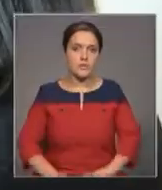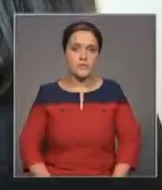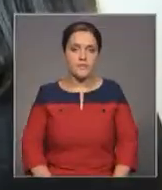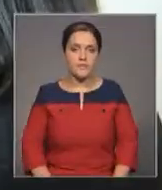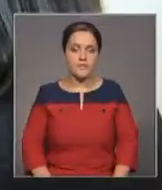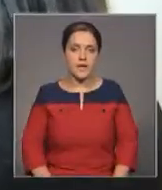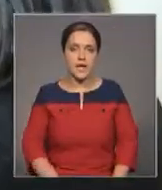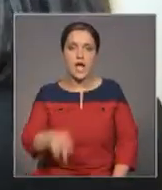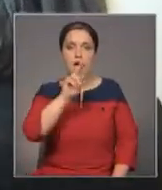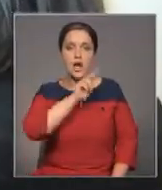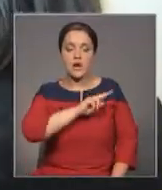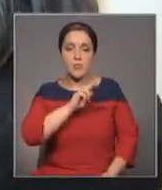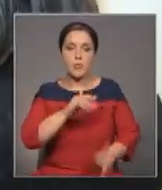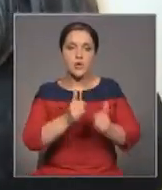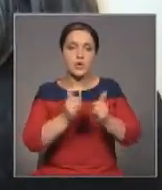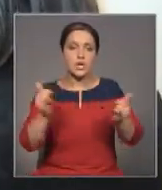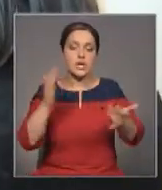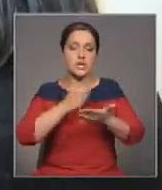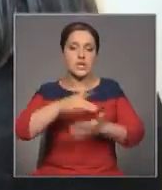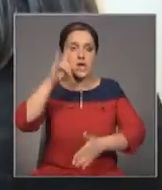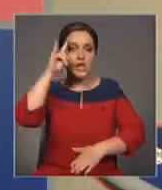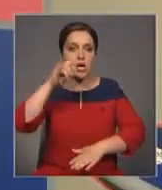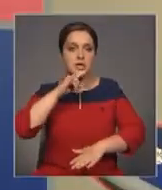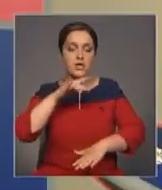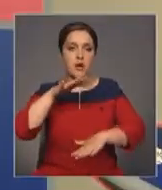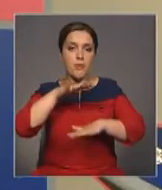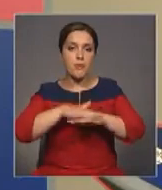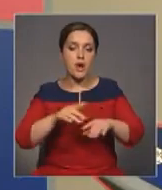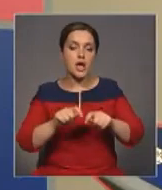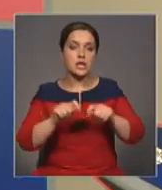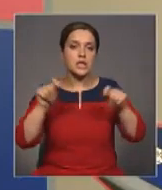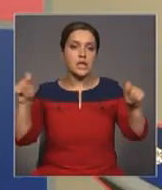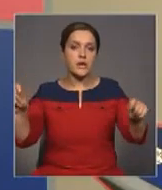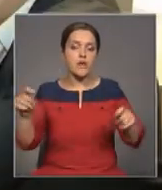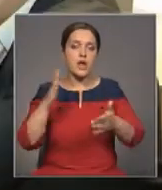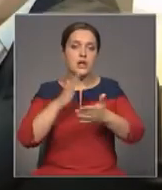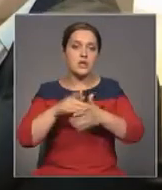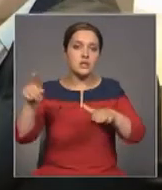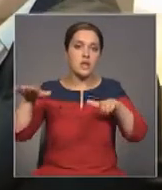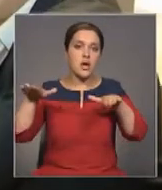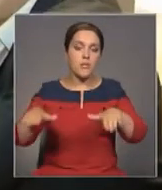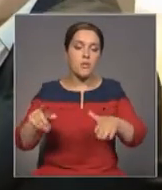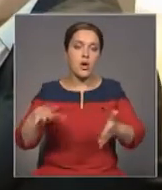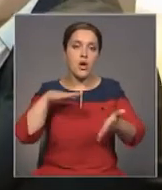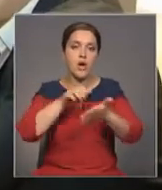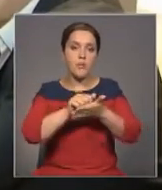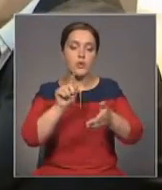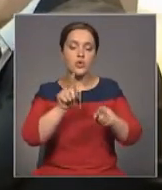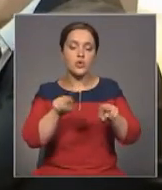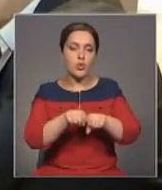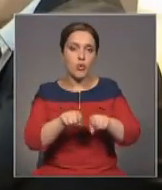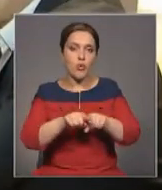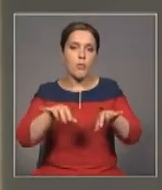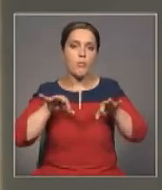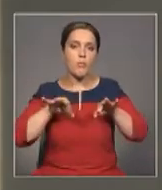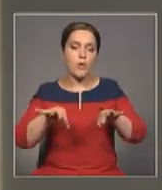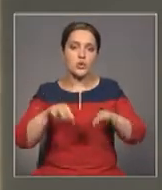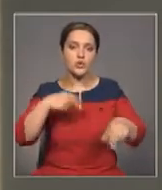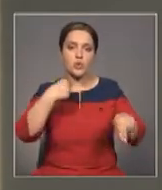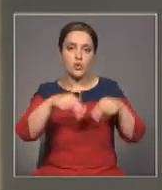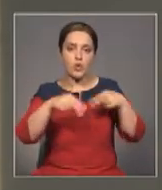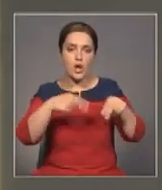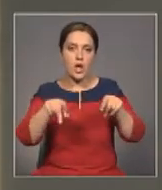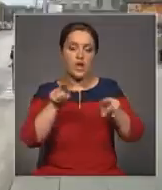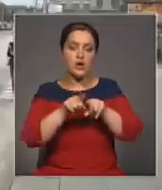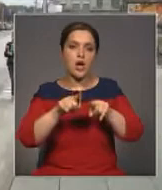Растет по всем фронтам. Казахстанские банки уже открывают свои филиалы. Автопроизводители скупили крупные салоны, а инвесторы строят терминал для